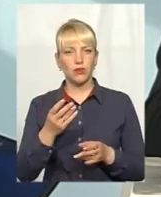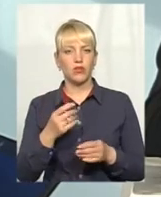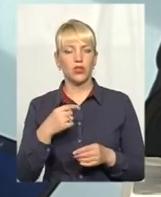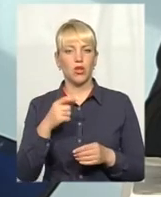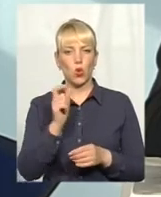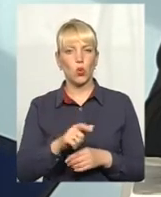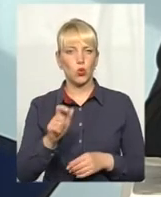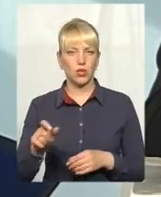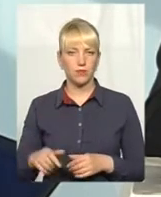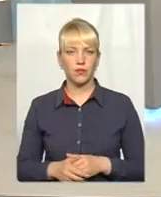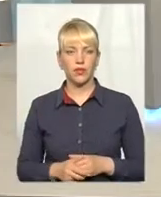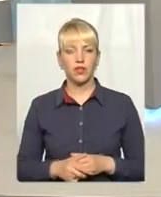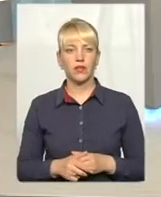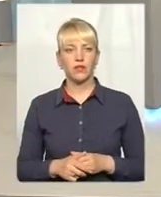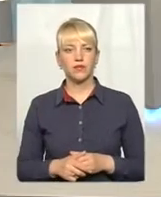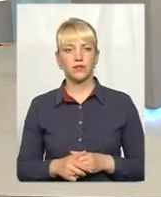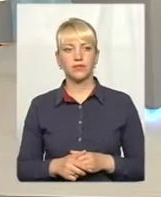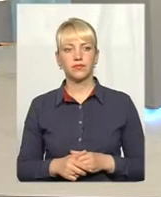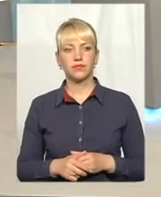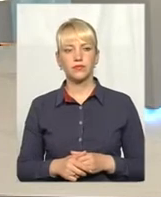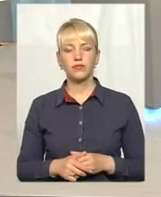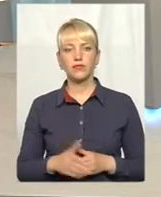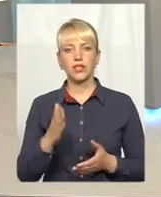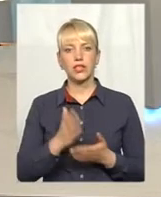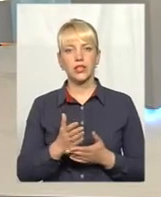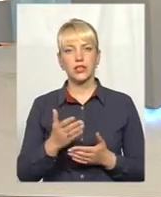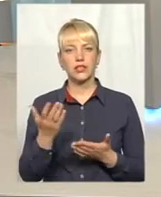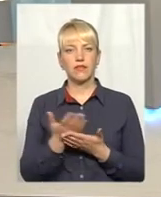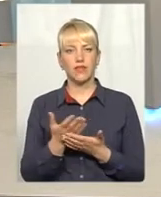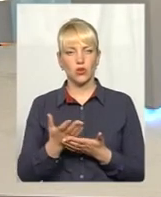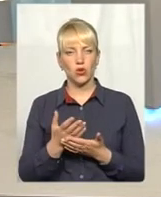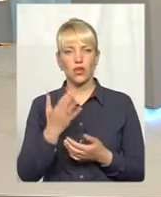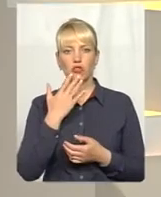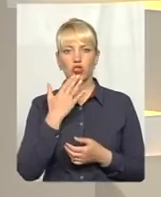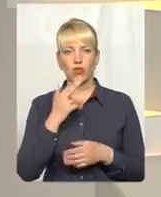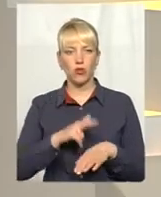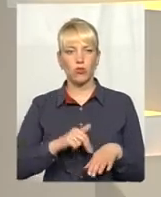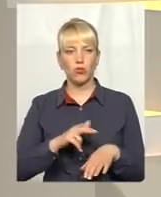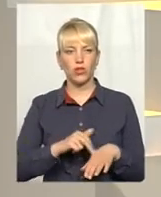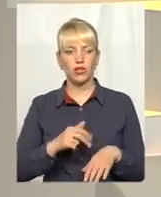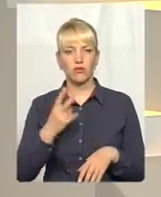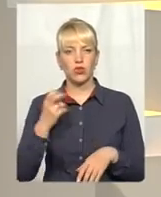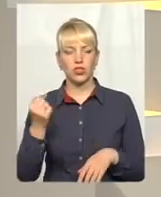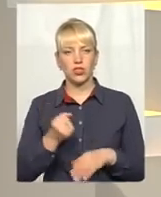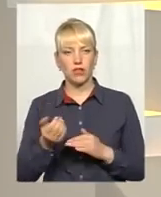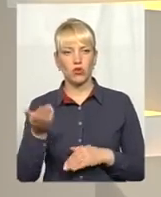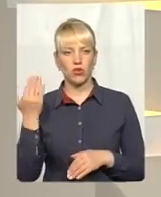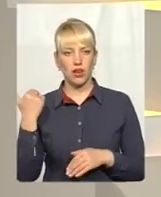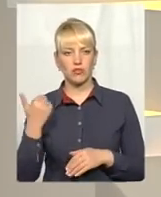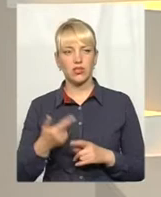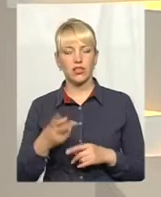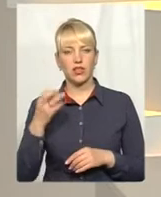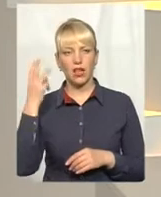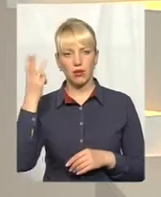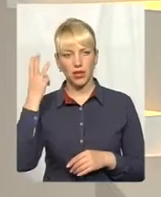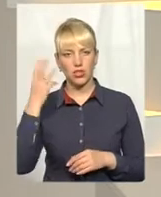У нас є відео Нацполіції з двотижневої давності. На